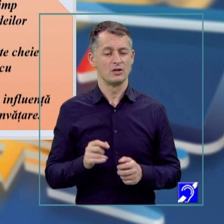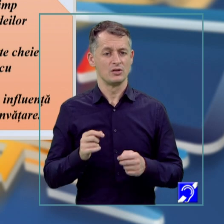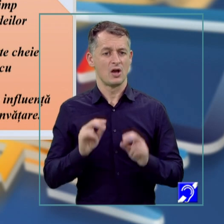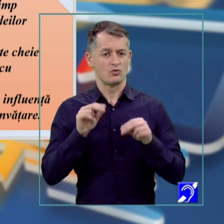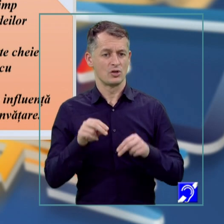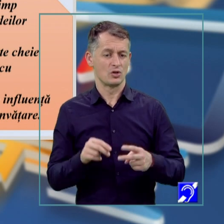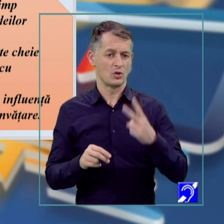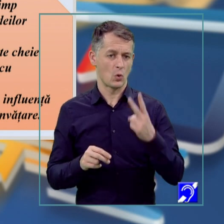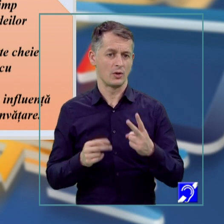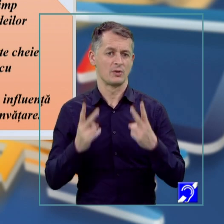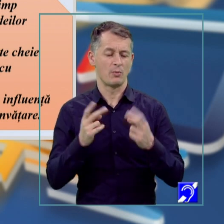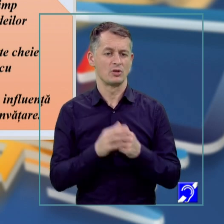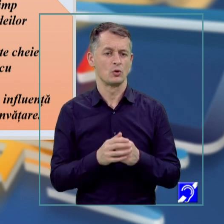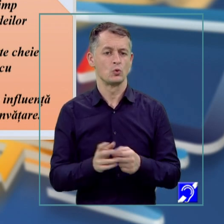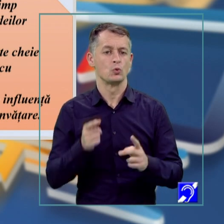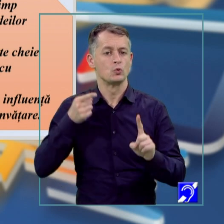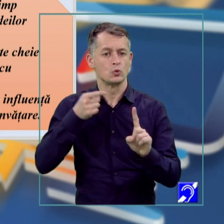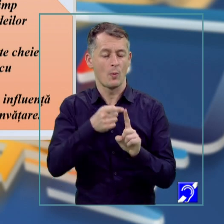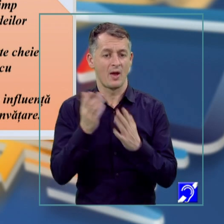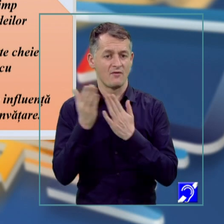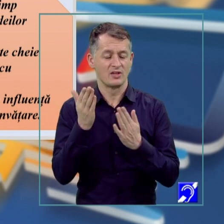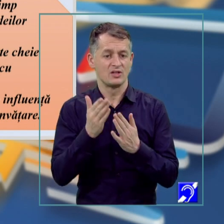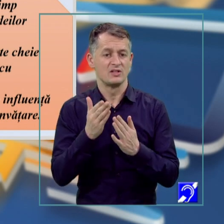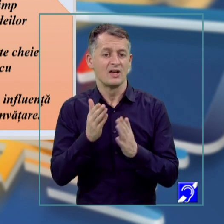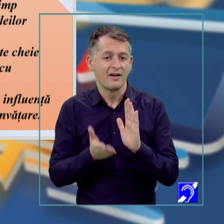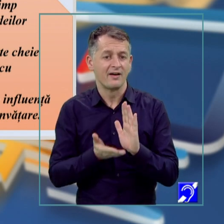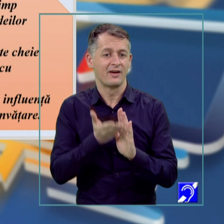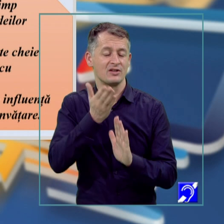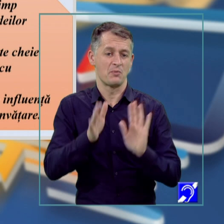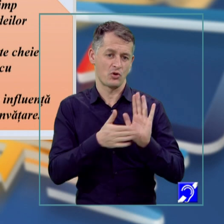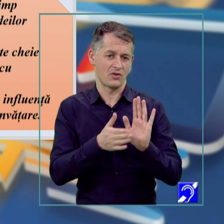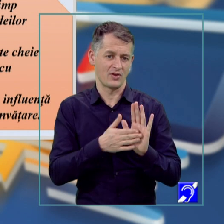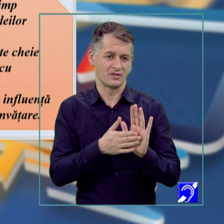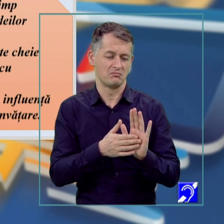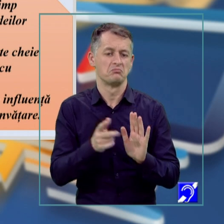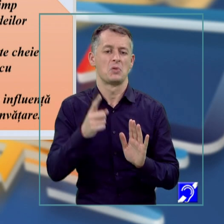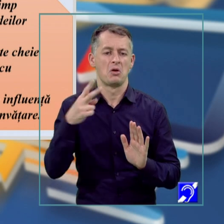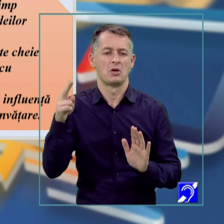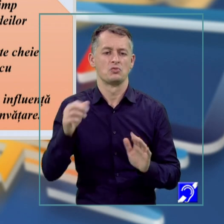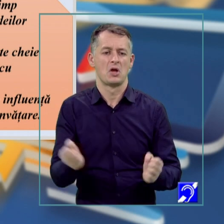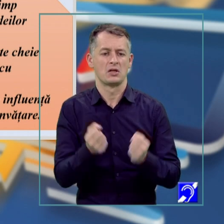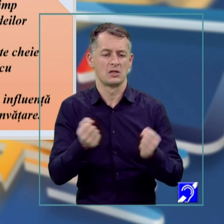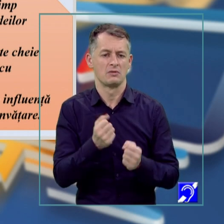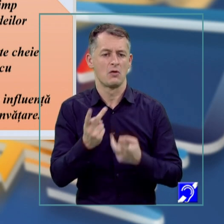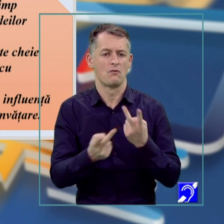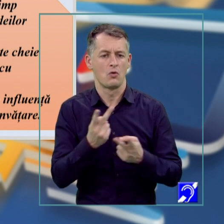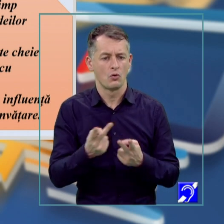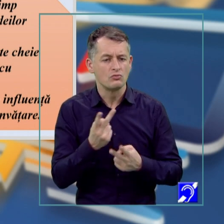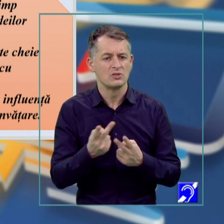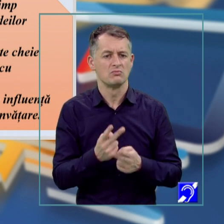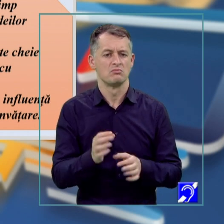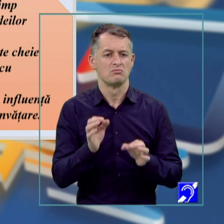stabilim un scop al învățării și să creștem pe cât posibil motivația. În rest este activitate, adică prelucrăm activ material,